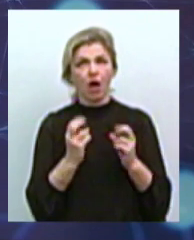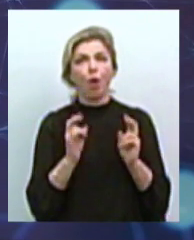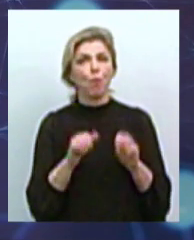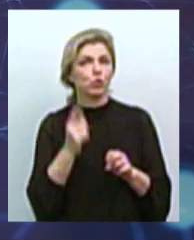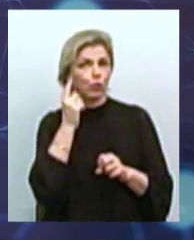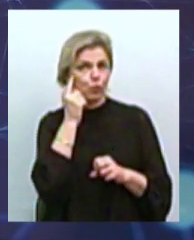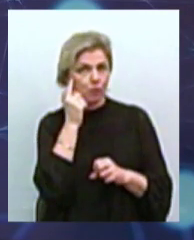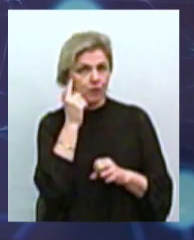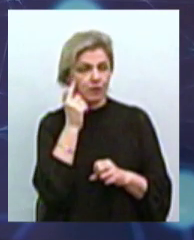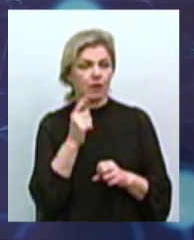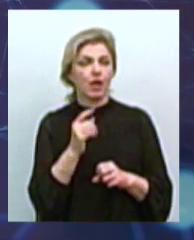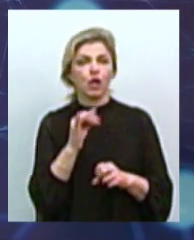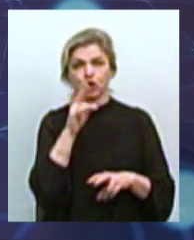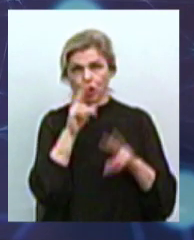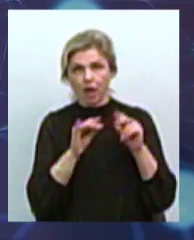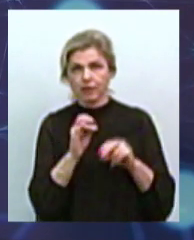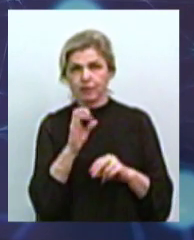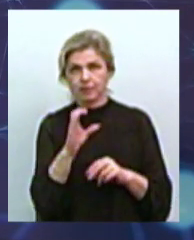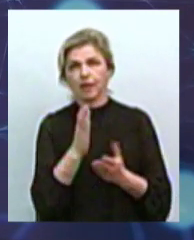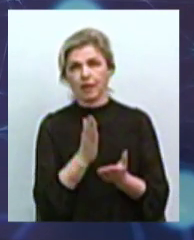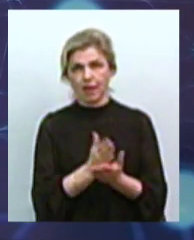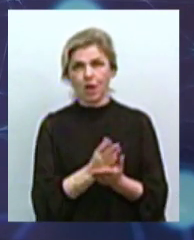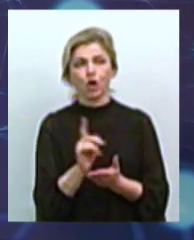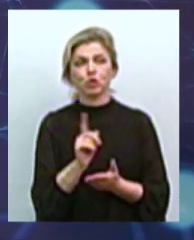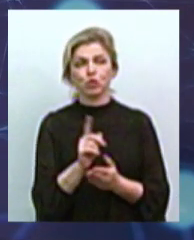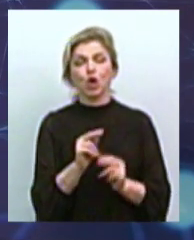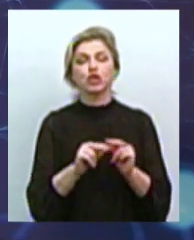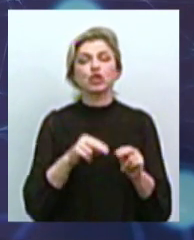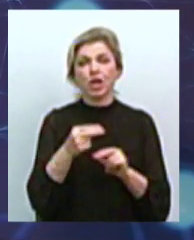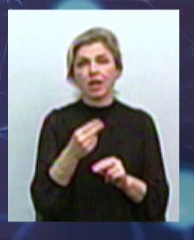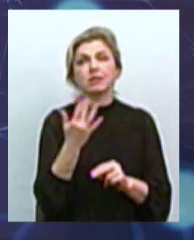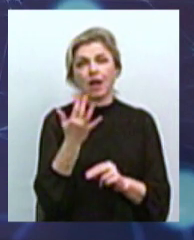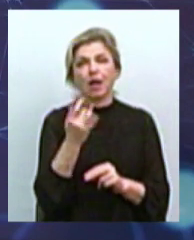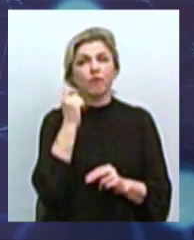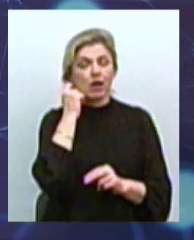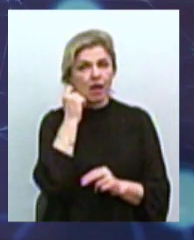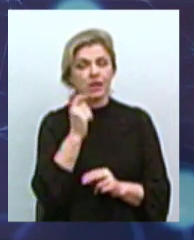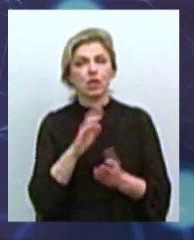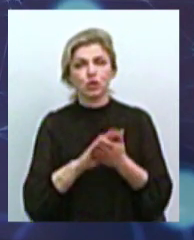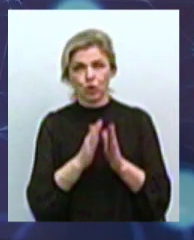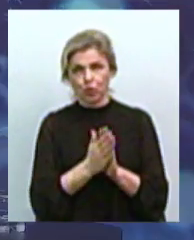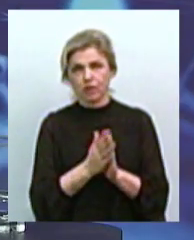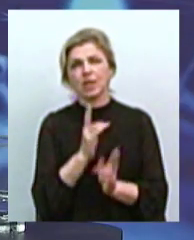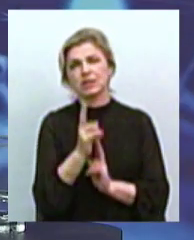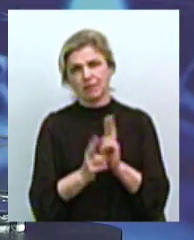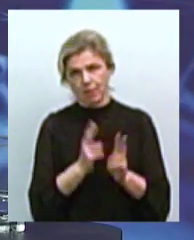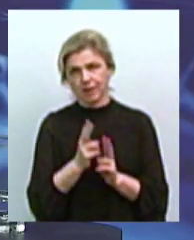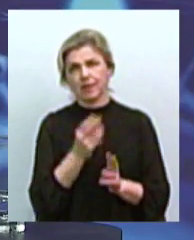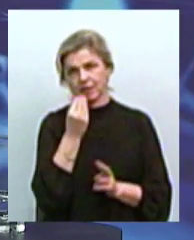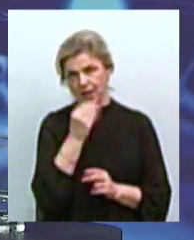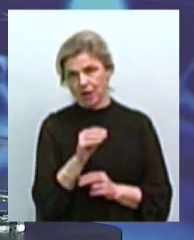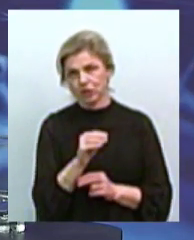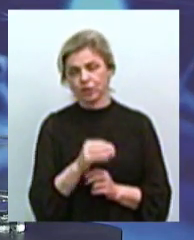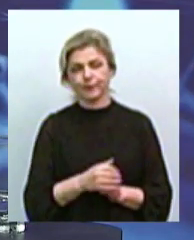шанс є, що за декілька років, я думаю, ситуація зміниться на краще. Тобто ви спостерігаєте в